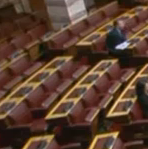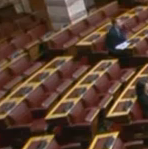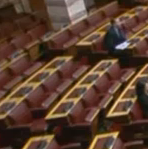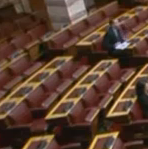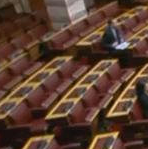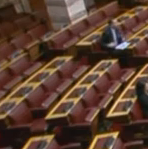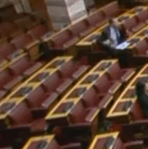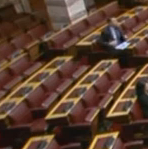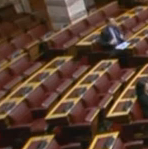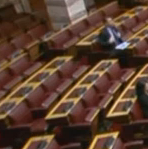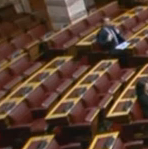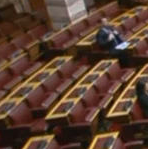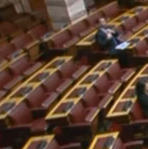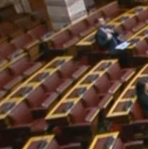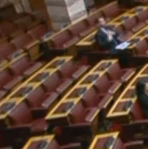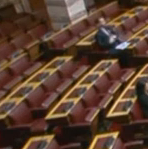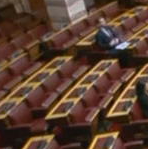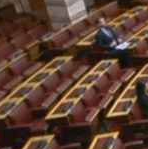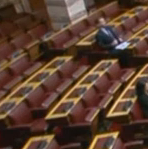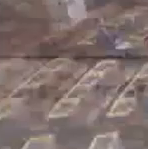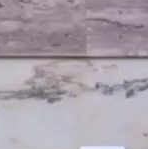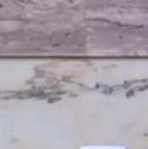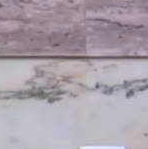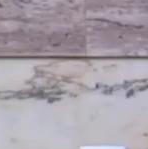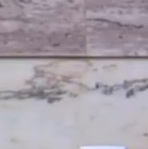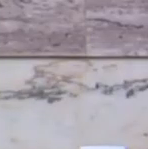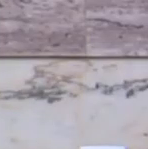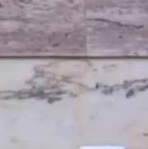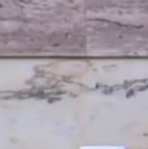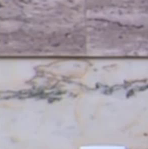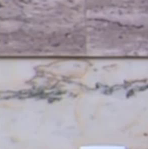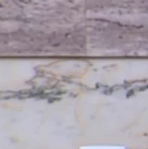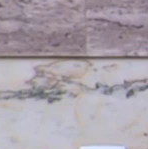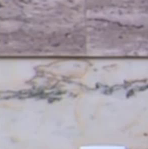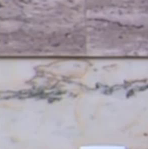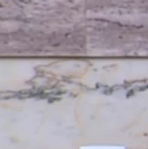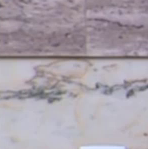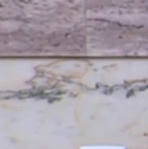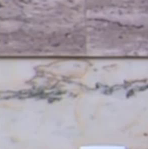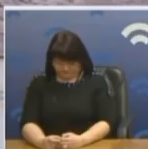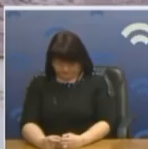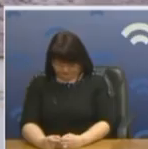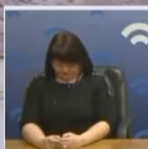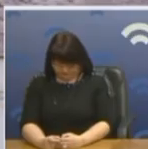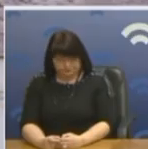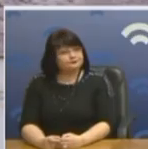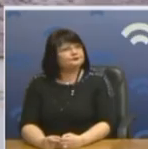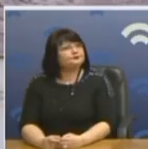Καλείται στο βήμα ο πρόεδρος της Κοινοβουλευτικής Ομάδος της Ελληνικής Λύσης, κύριος